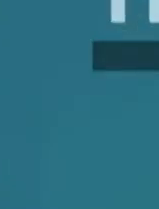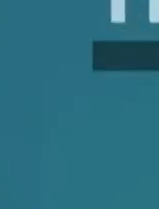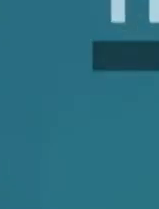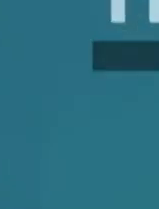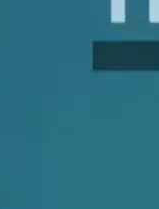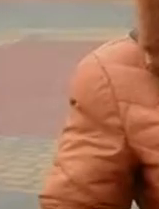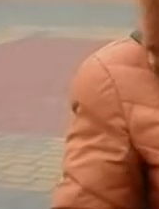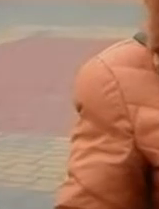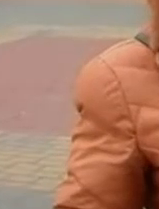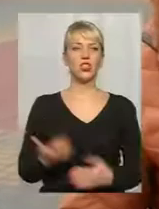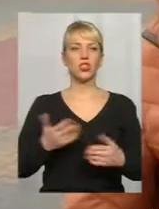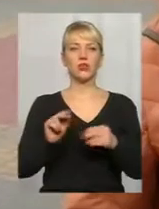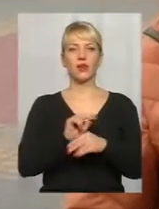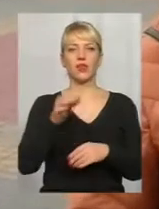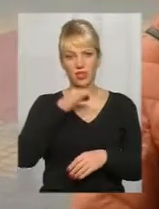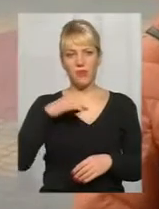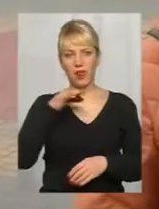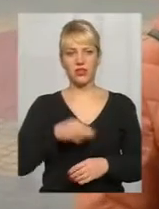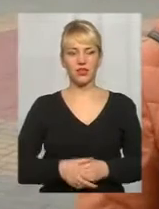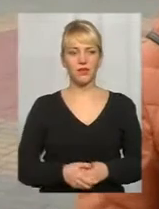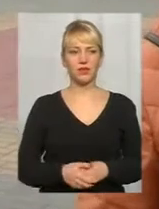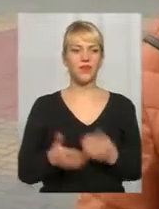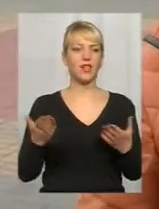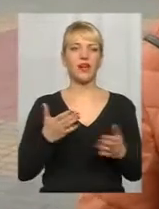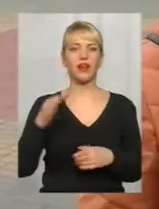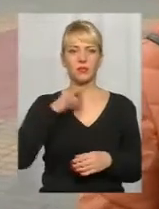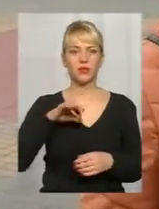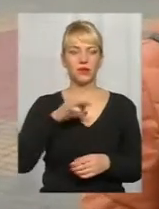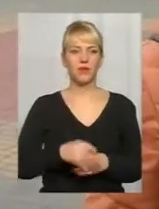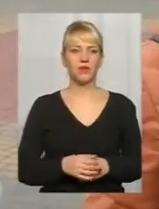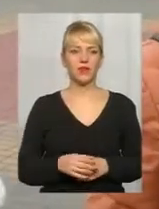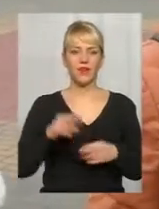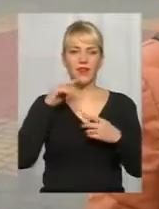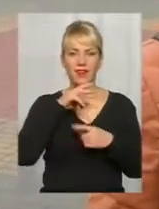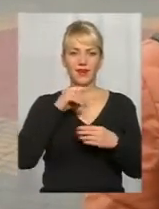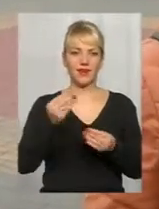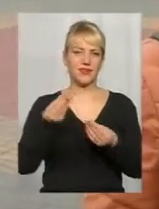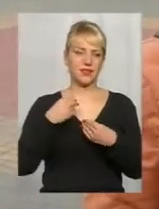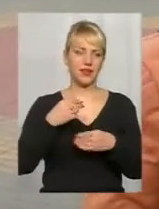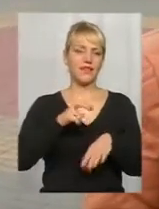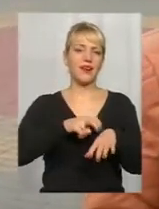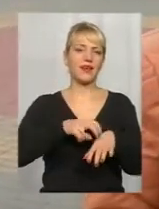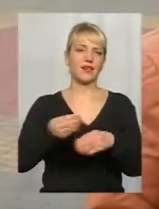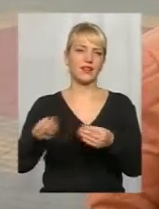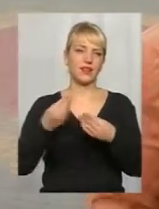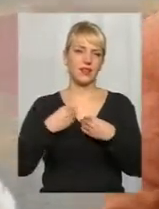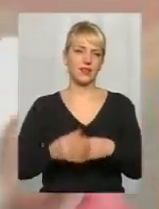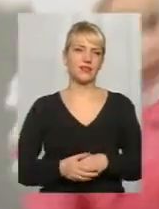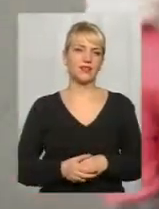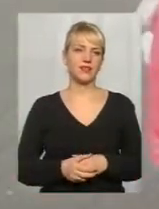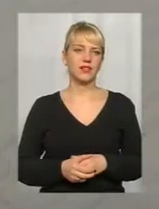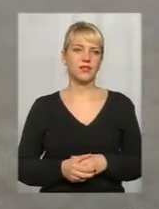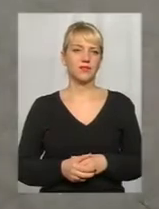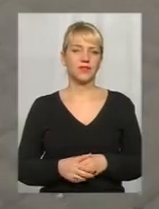Чим лікуємо? Таблетками? А яким? Лікар? Лікар, лікар. Все до лікаря ходимо. Все,